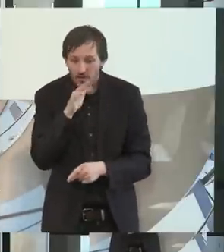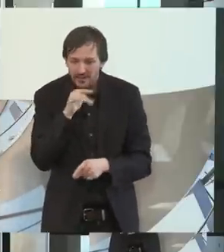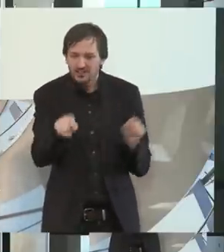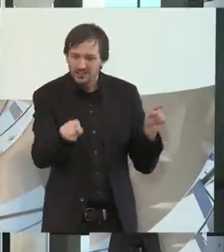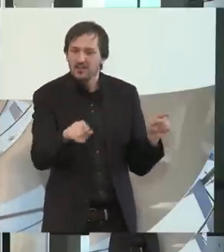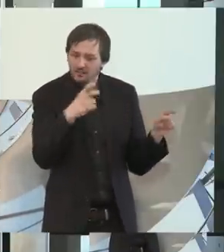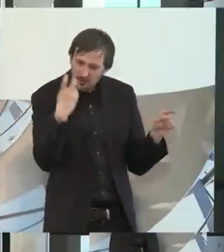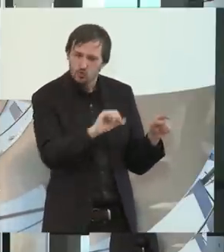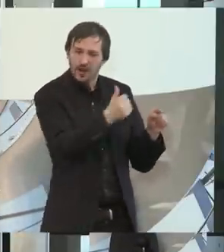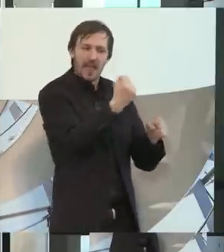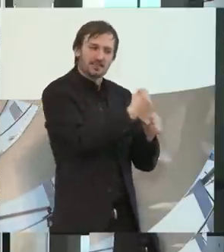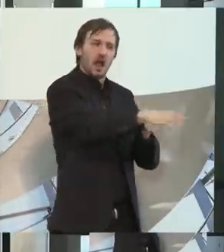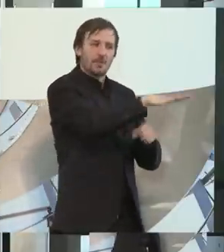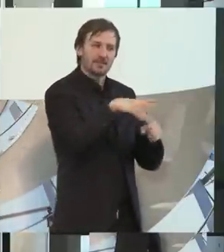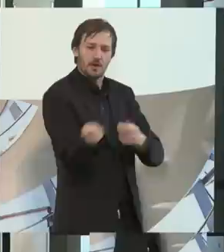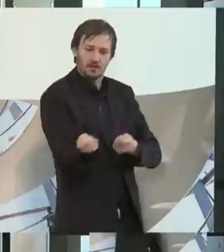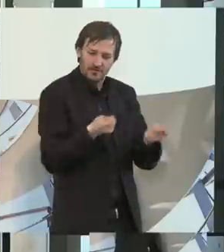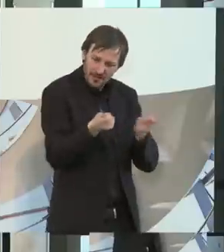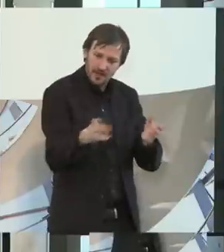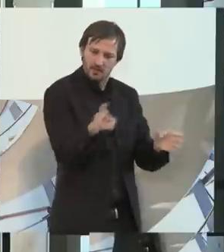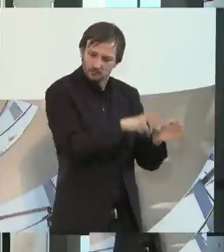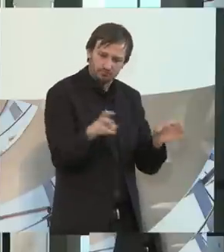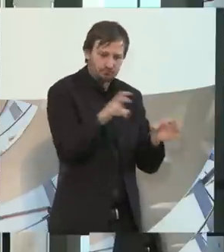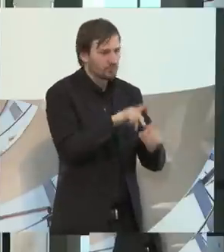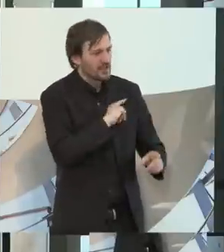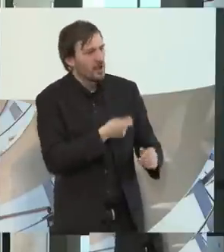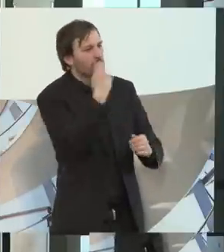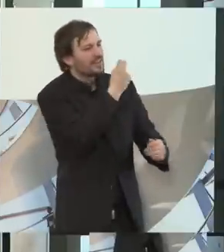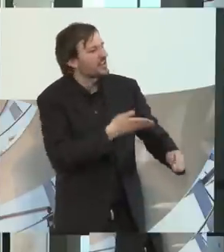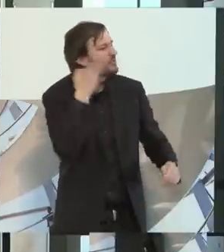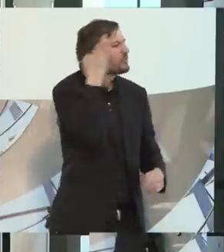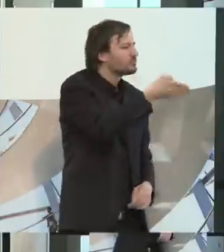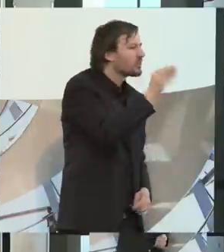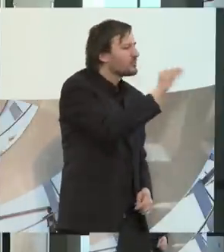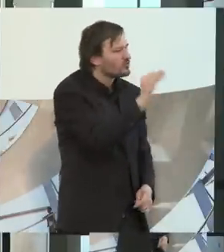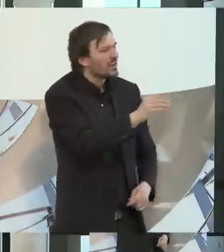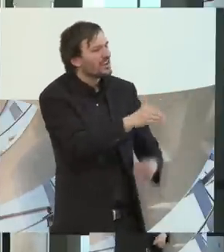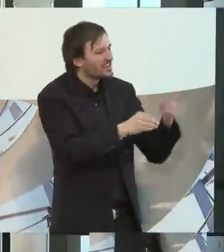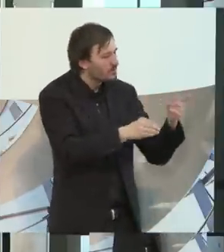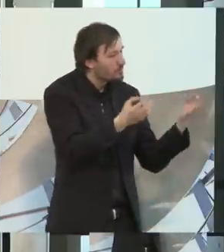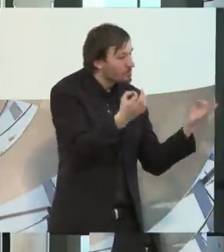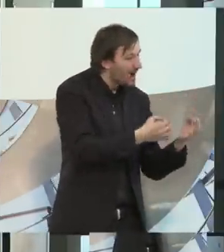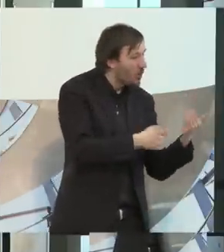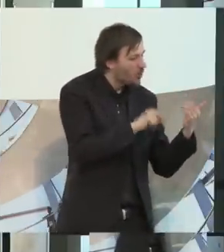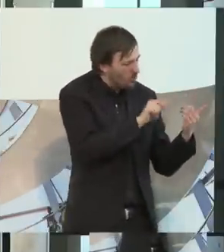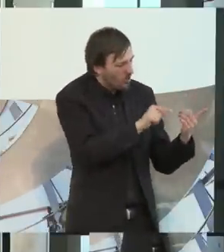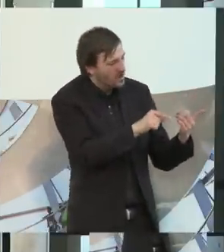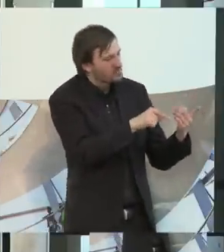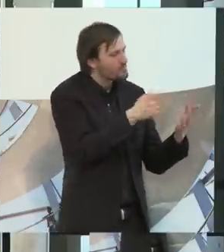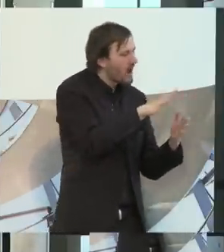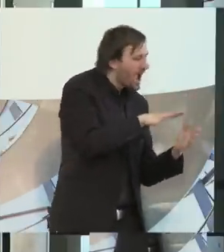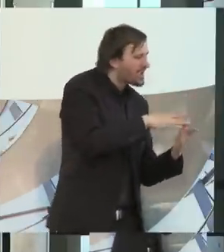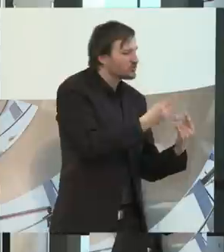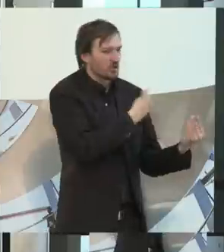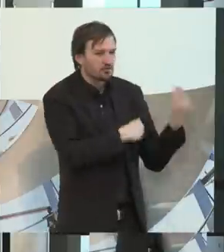bereits auf den ersten Arbeitsmarkt mal vermitteln können. Jetzt sprechen mich Betriebe an und sagen, Mensch, hast du noch jemanden? Ich brauche noch jemanden hier in diesem oder in jedem Bereich